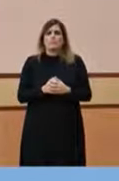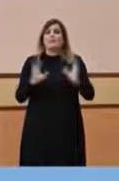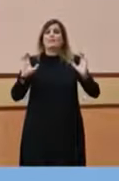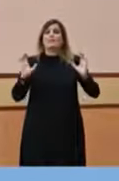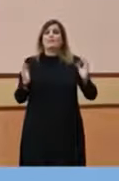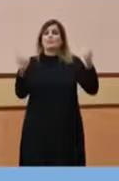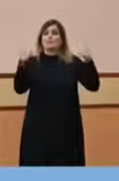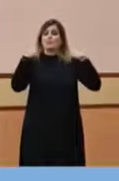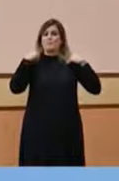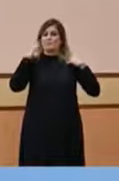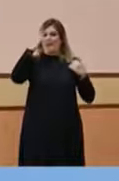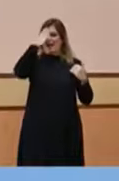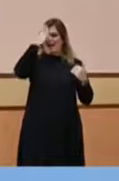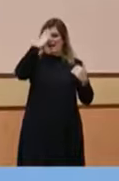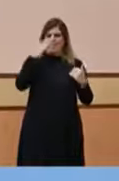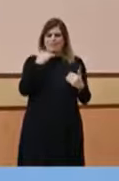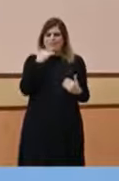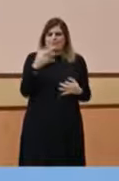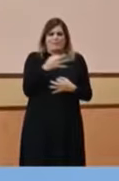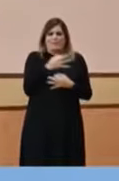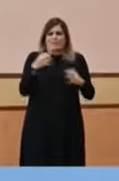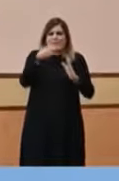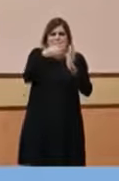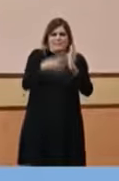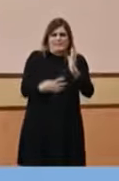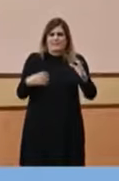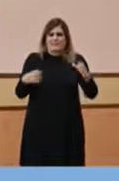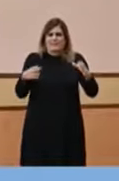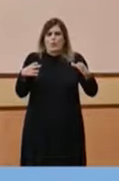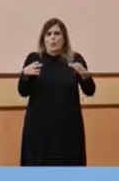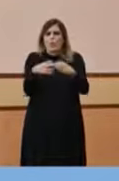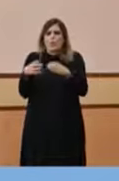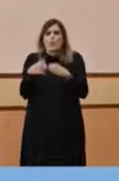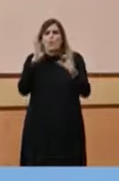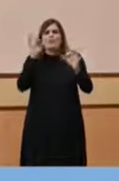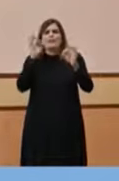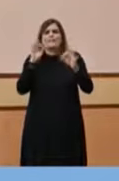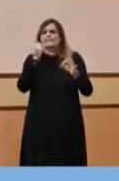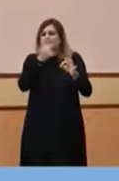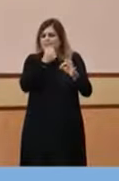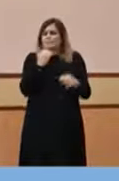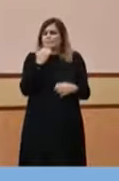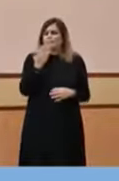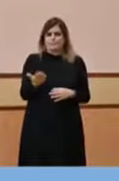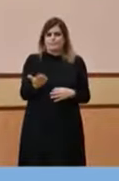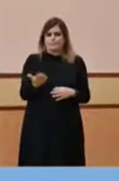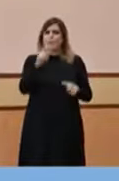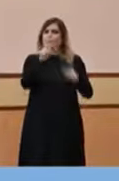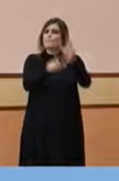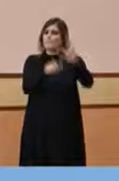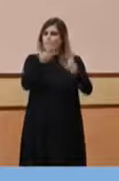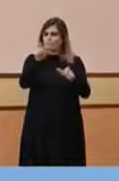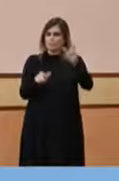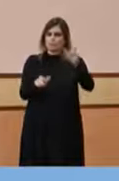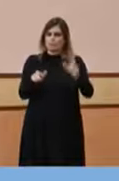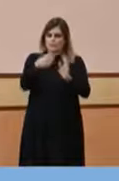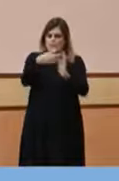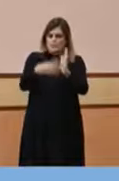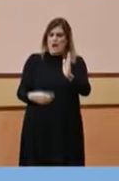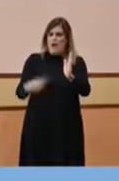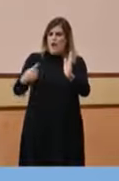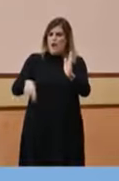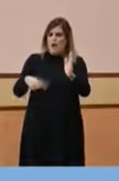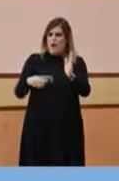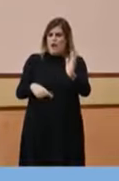perfectament identificats les persones que són candidates a ser vacunades. Seran